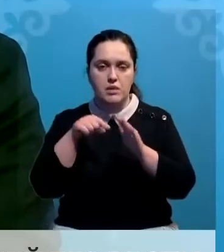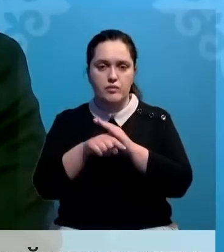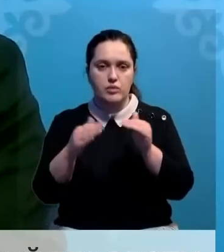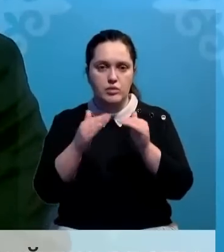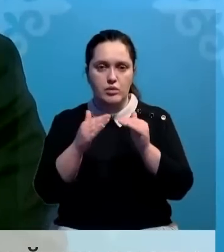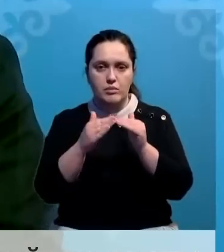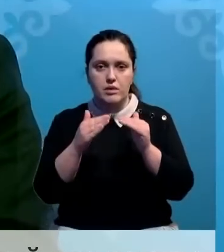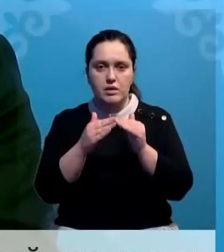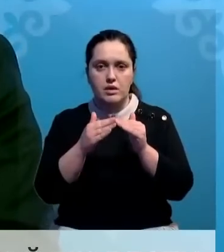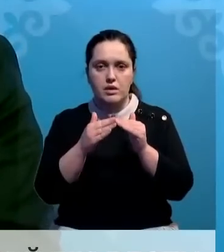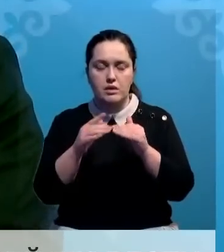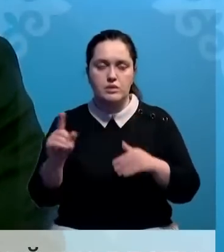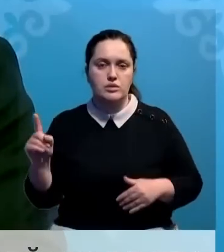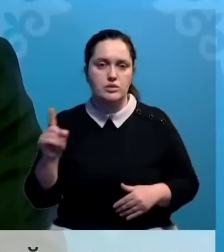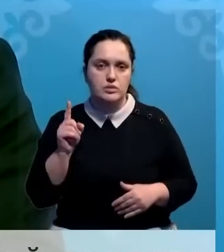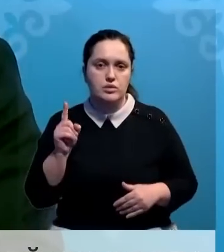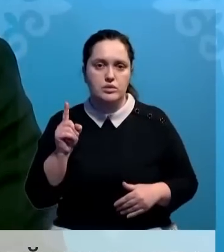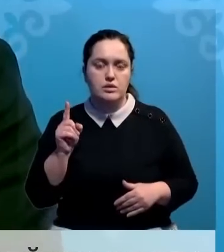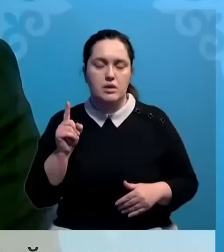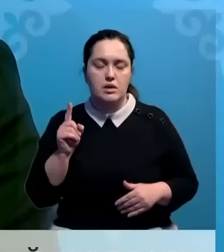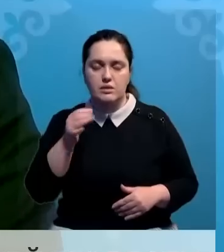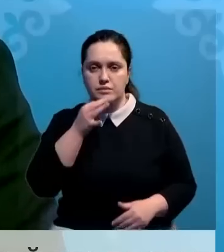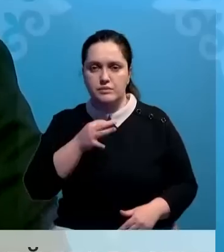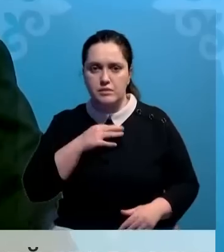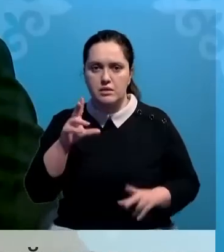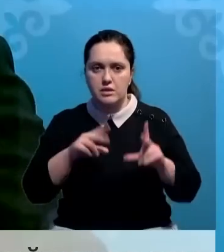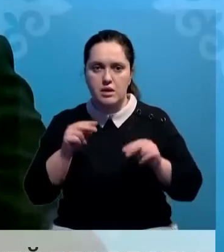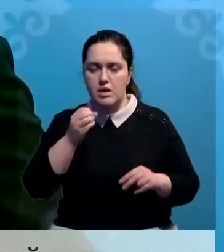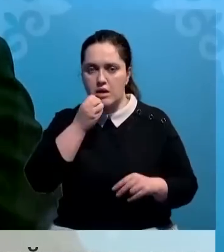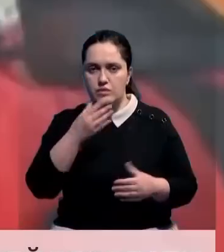дома. Мы ждем окончания операции и надеемся на хорошие новости.